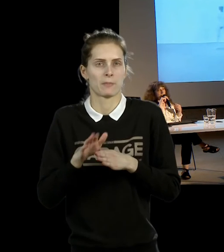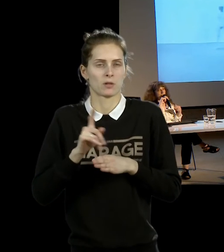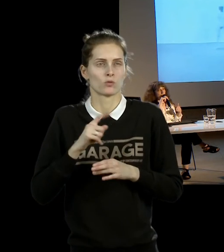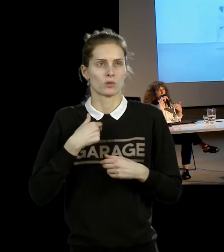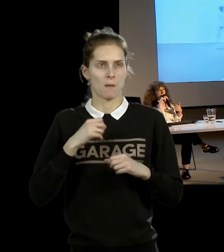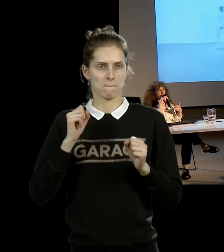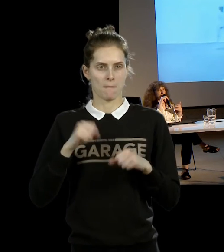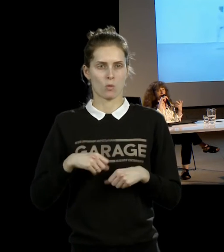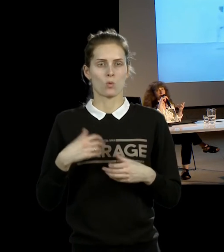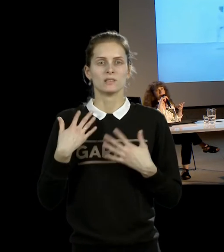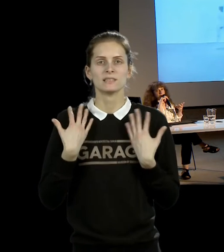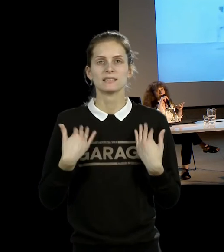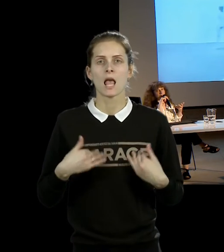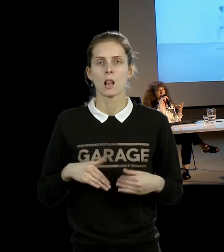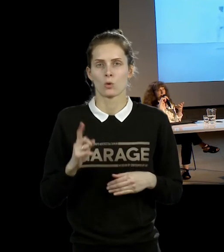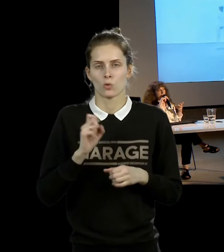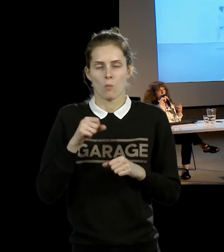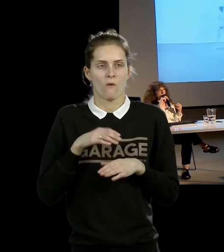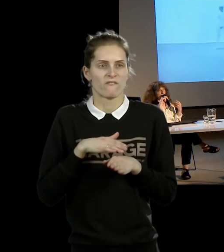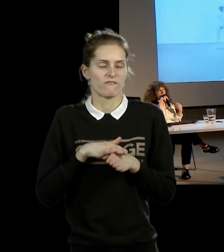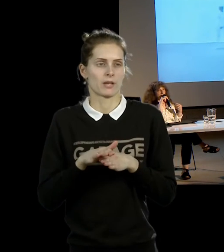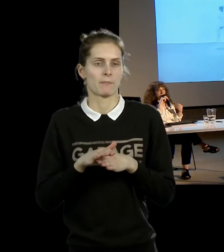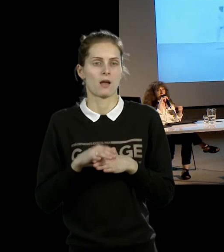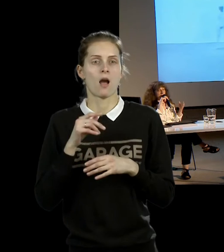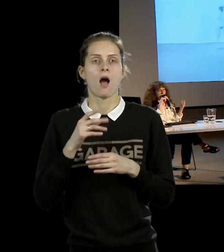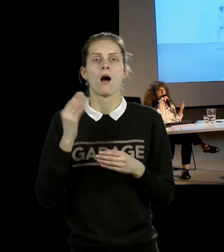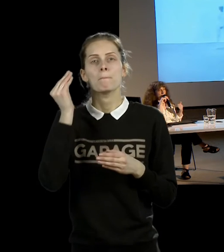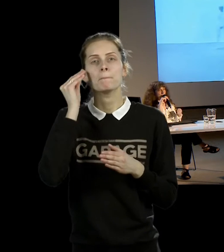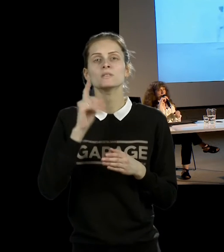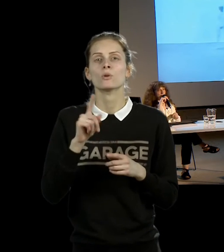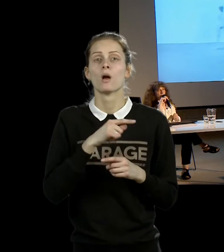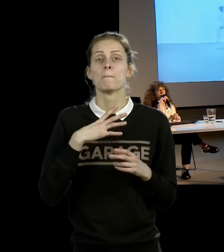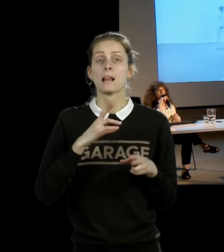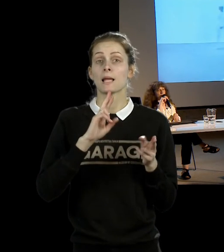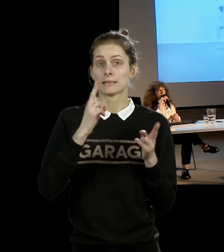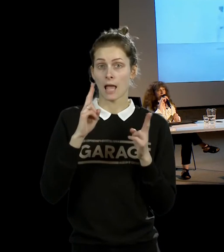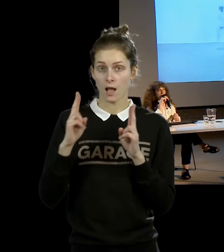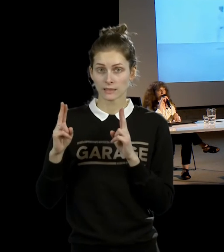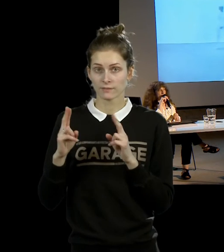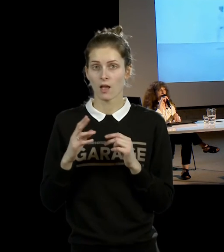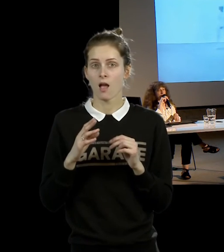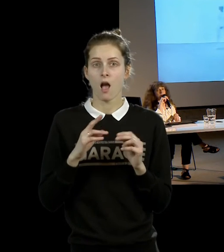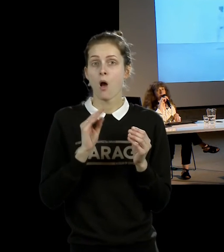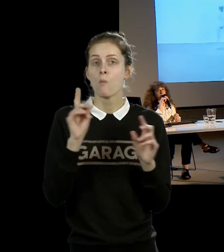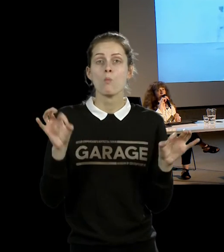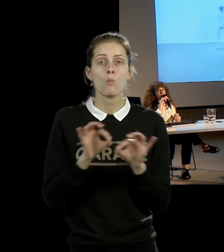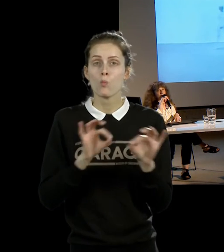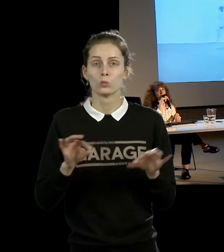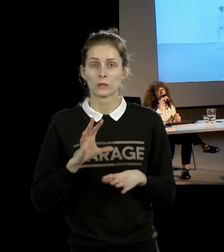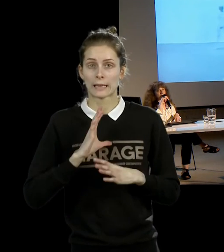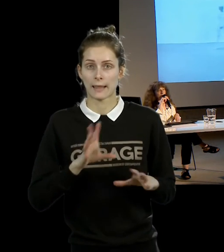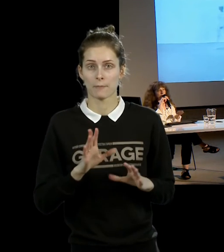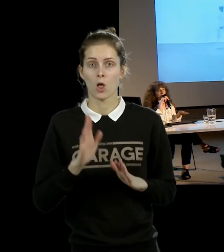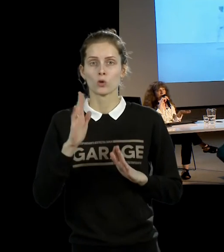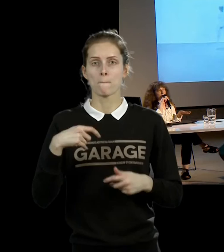заключалась акция, что она танцевала, но танцевала она почти без музыки, там был только барабан, задающий